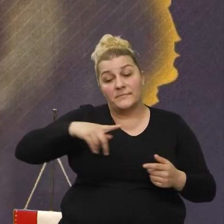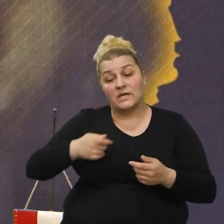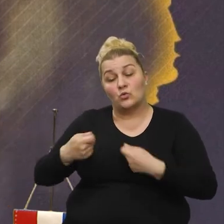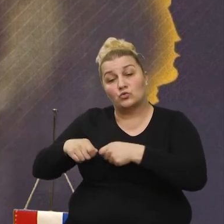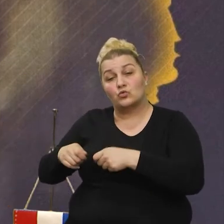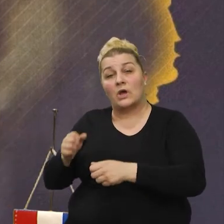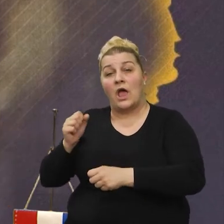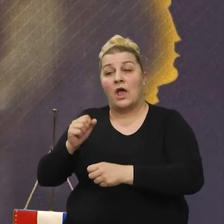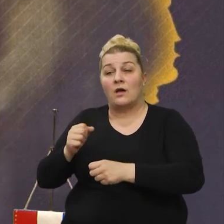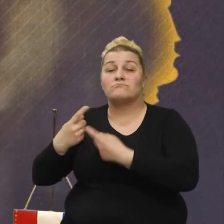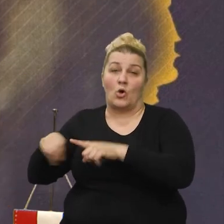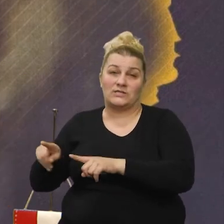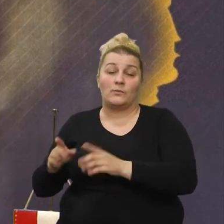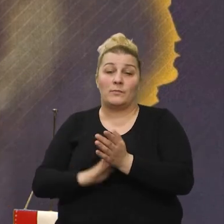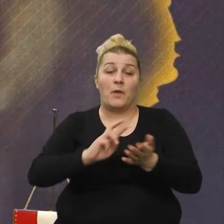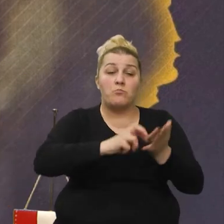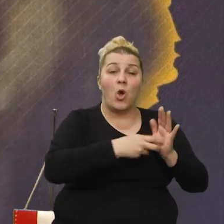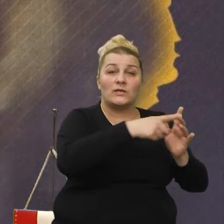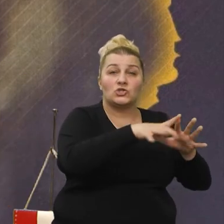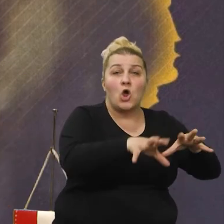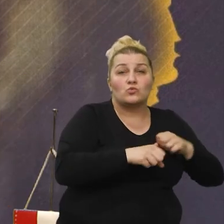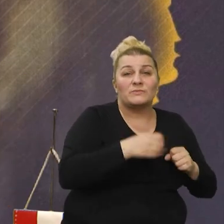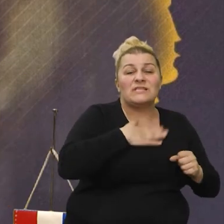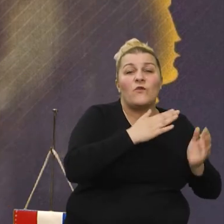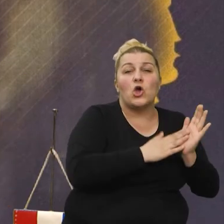Jer to kad političari uzmu, onda oni nekako to